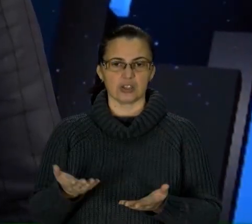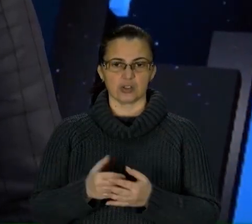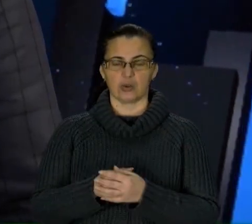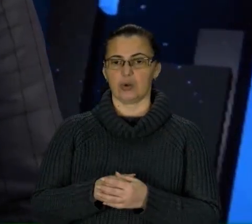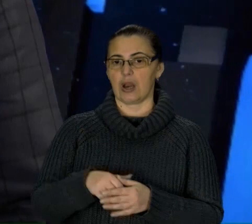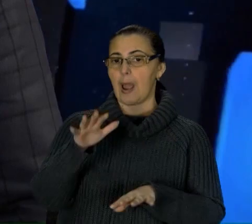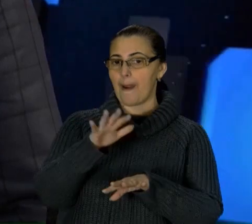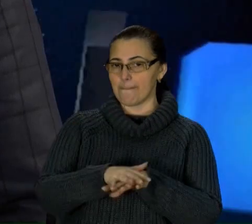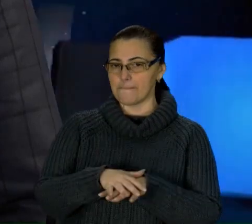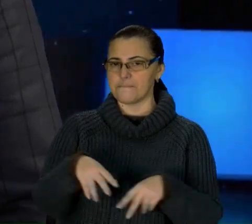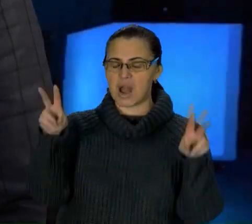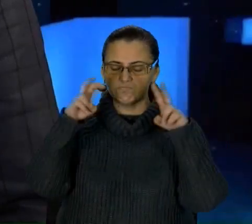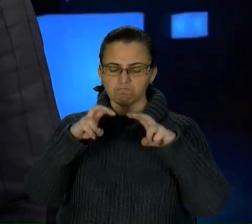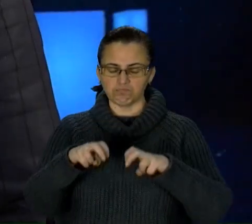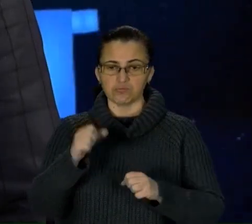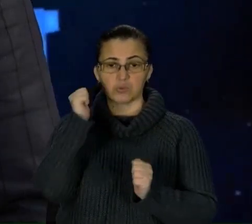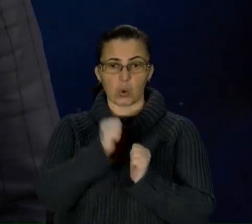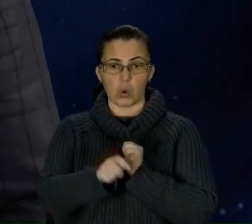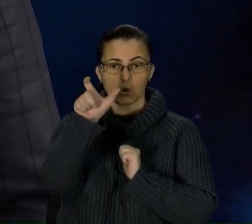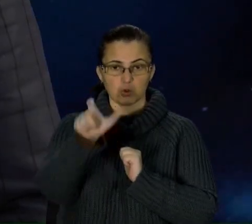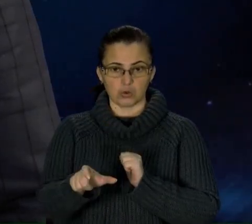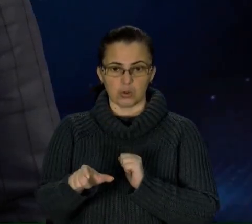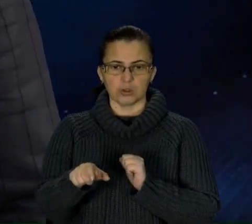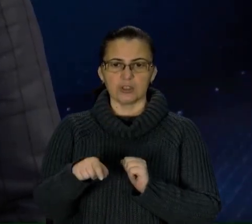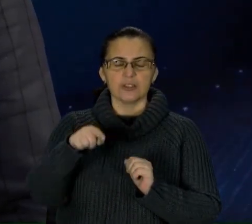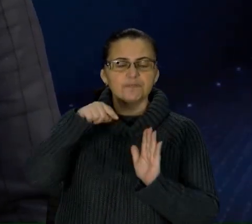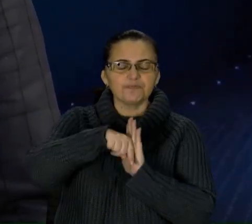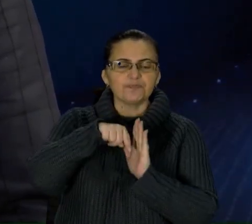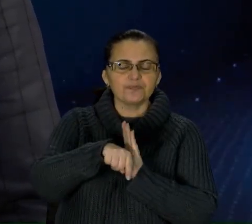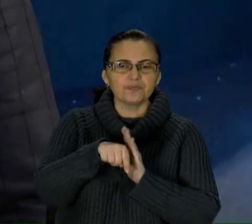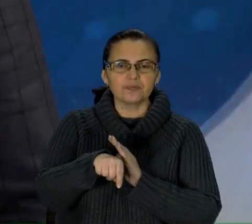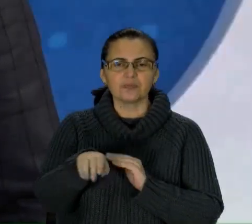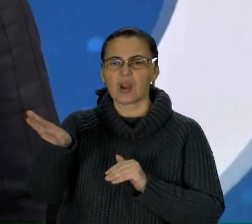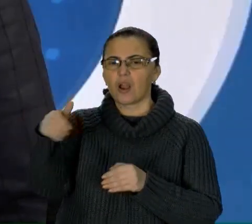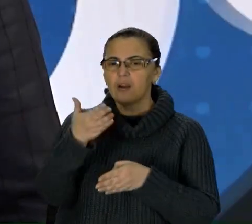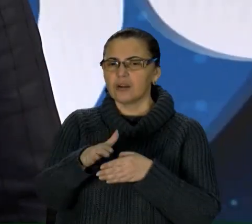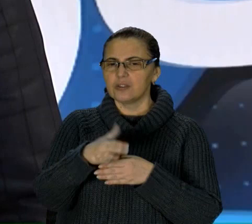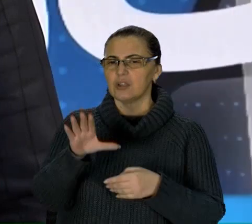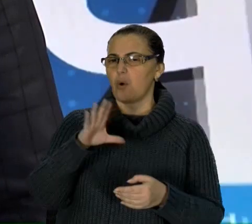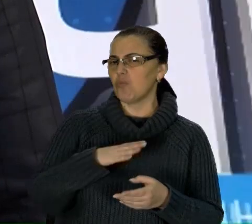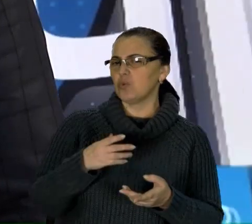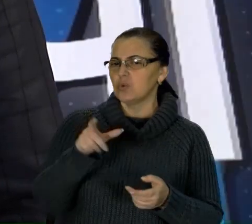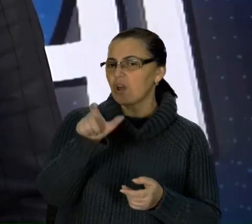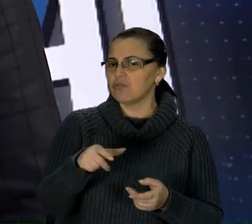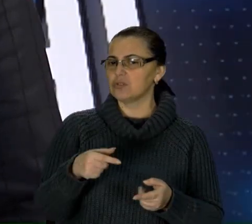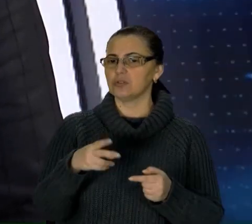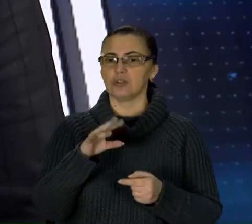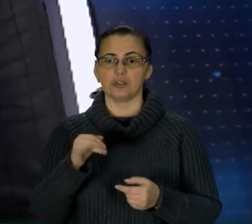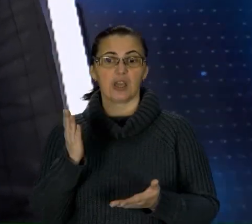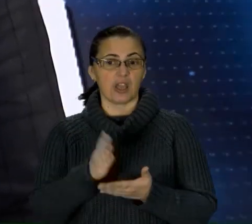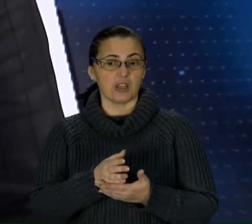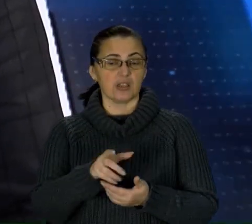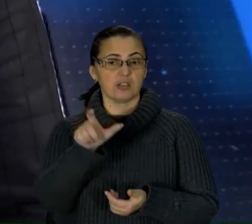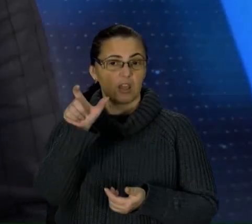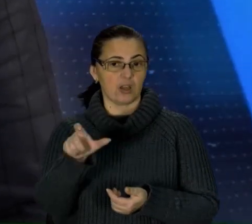кожного позичальника, як позичальника, який бере кредит, і має бути платоспроможним, звичайно. Є люди, які мають позитивну